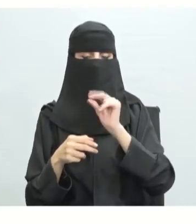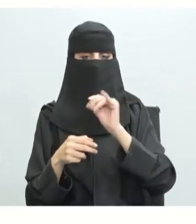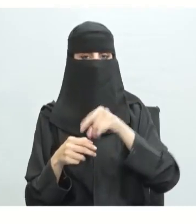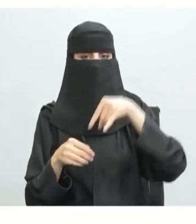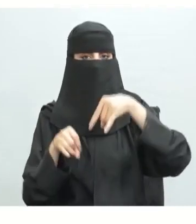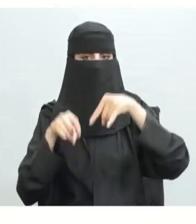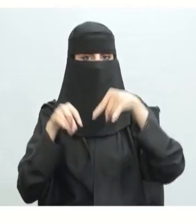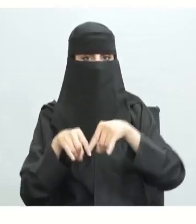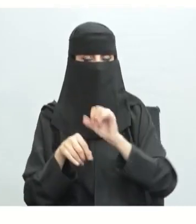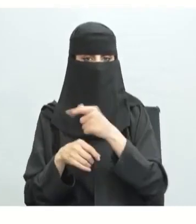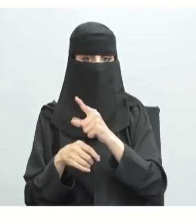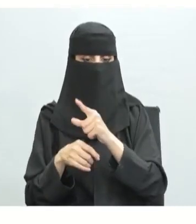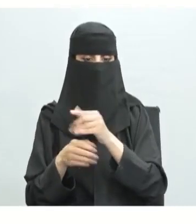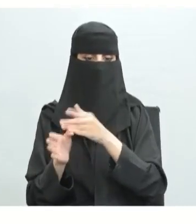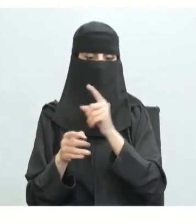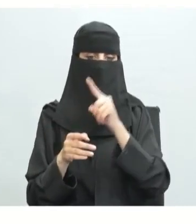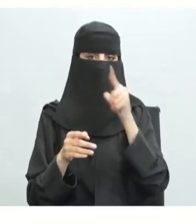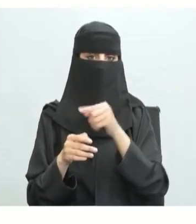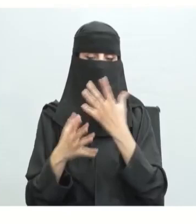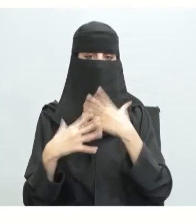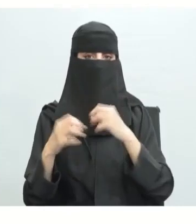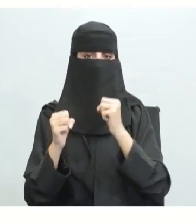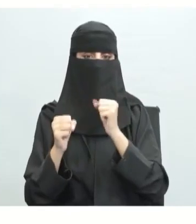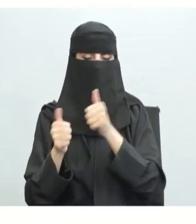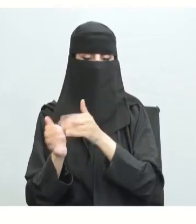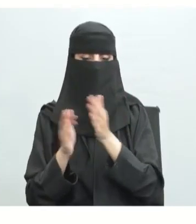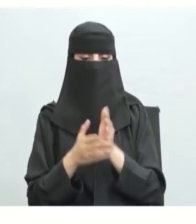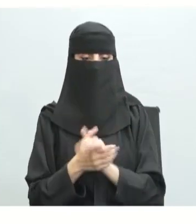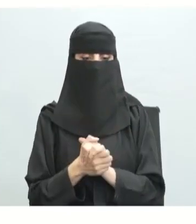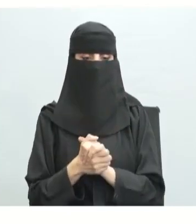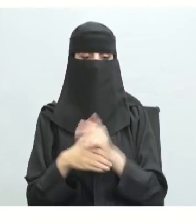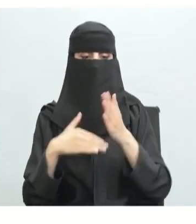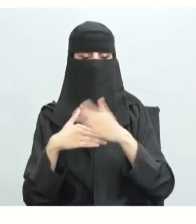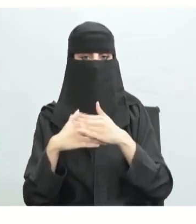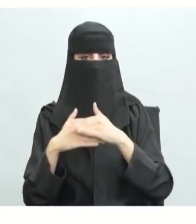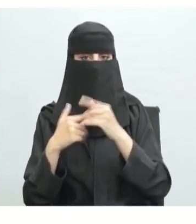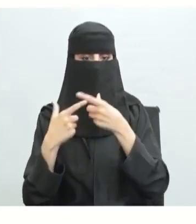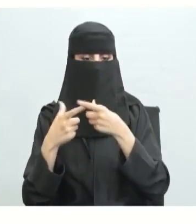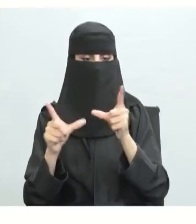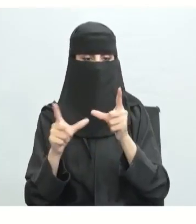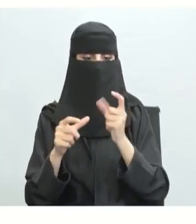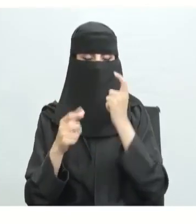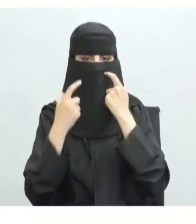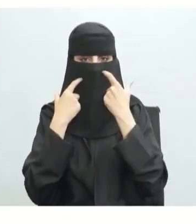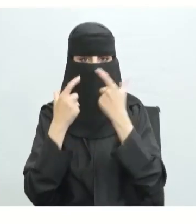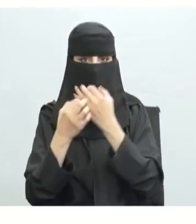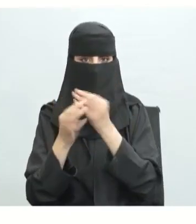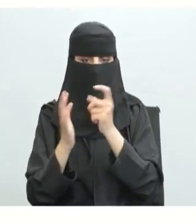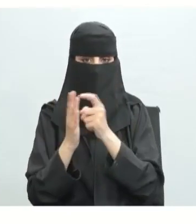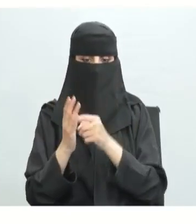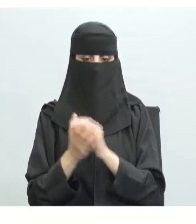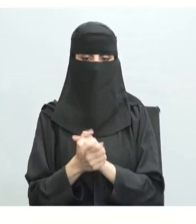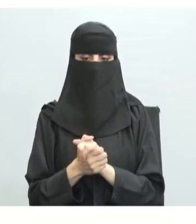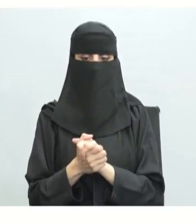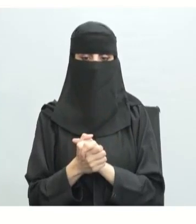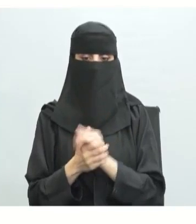والأمن في الدفاعي والأمن في الدفاعي والأمن والخدمات العامة وهدون الرقابية التنظيمية ثالثا يرى الكاتب أن النظام الاشتراكي